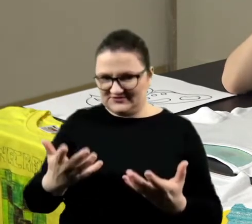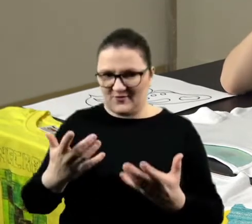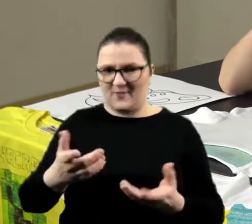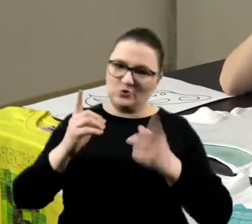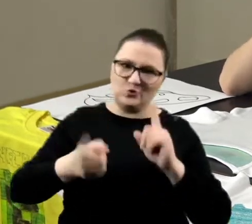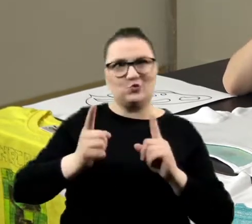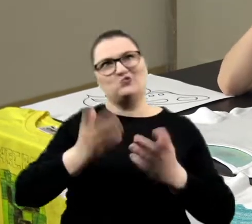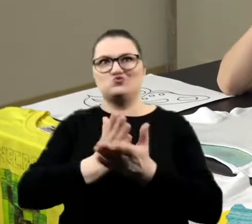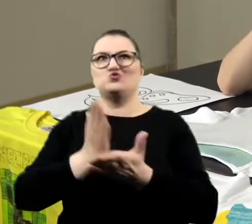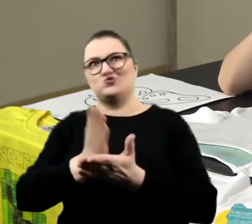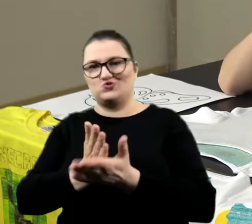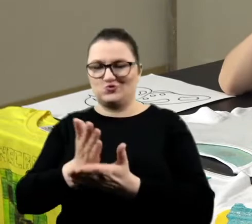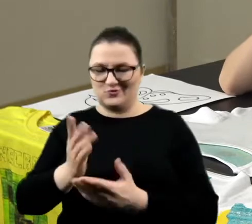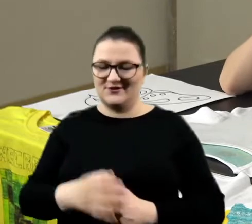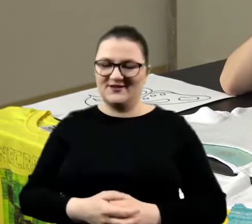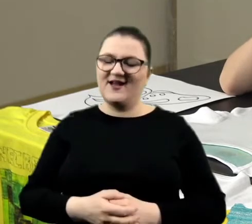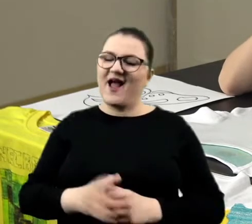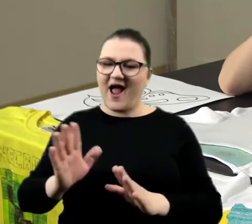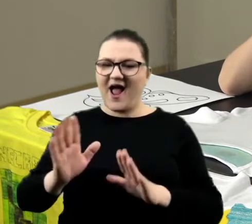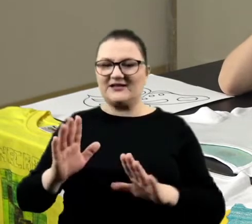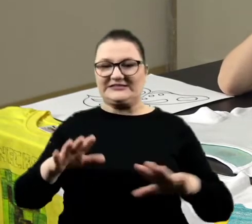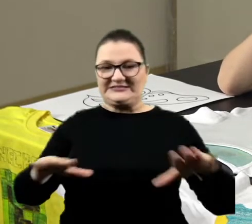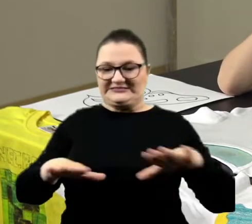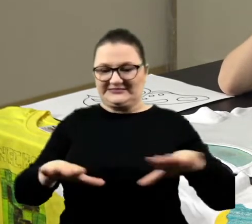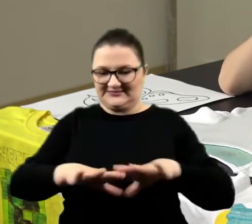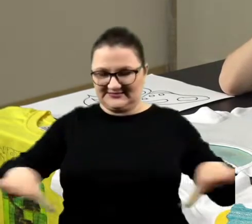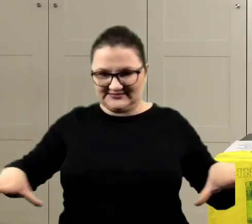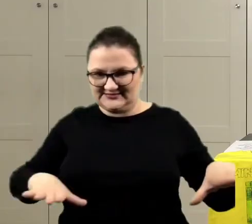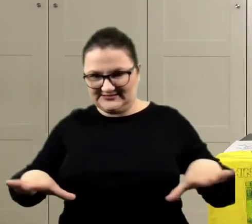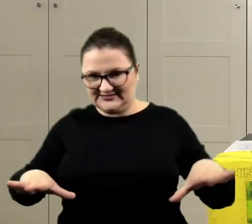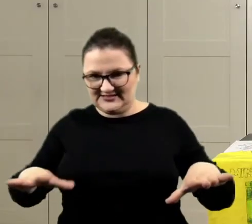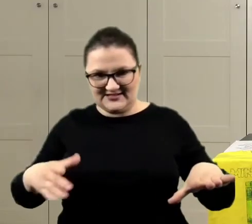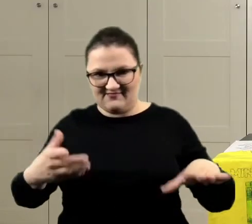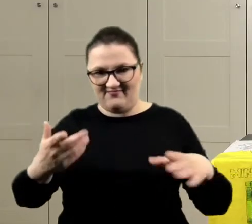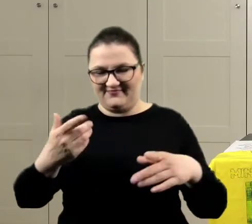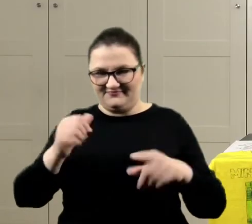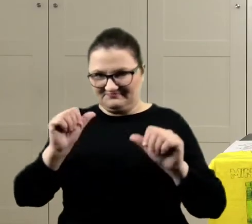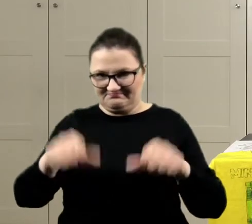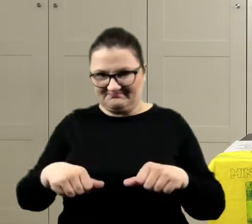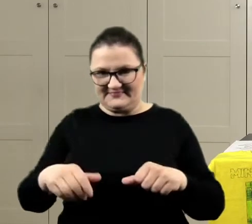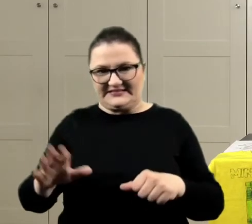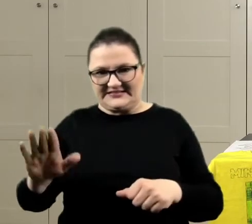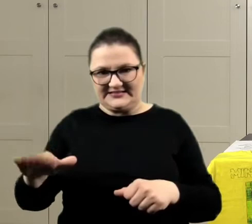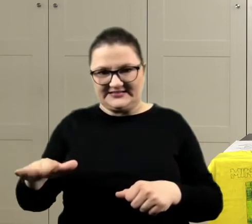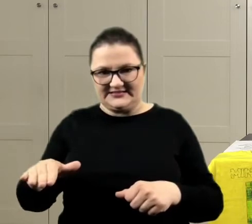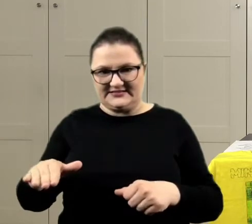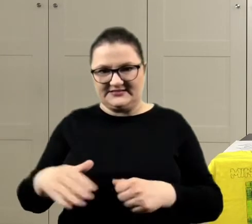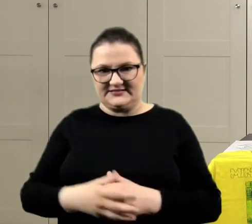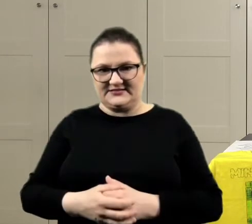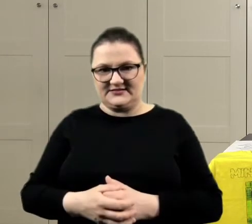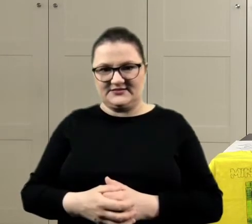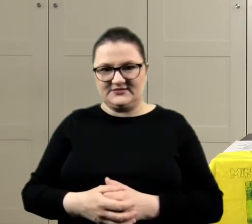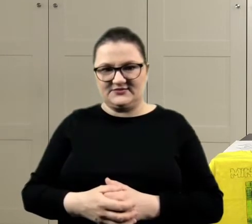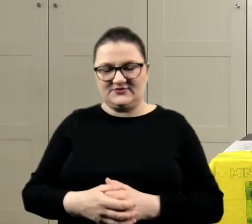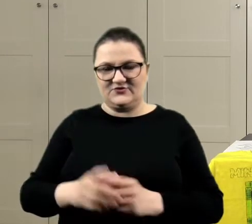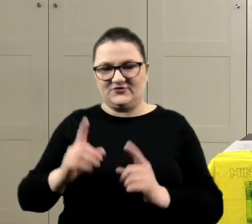już, już, już, ale nie trzyń z tołem, bo wtedy to nam w ogóle nie wyjdzie. Ej. Uważaj.